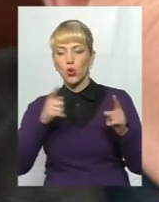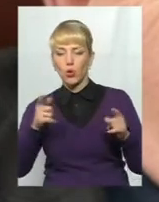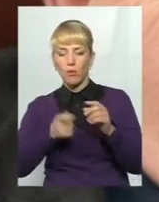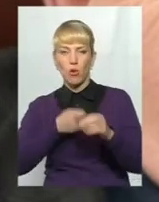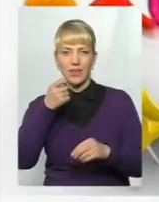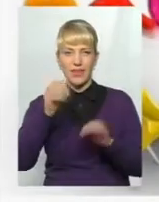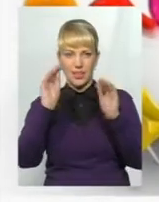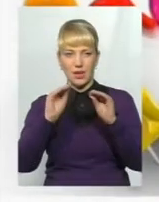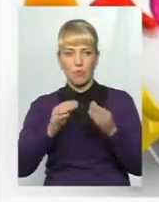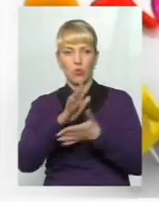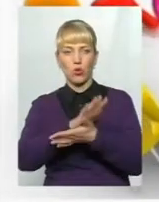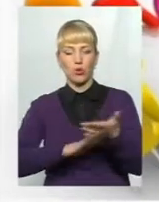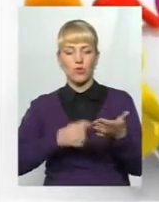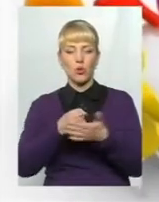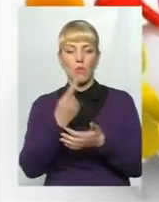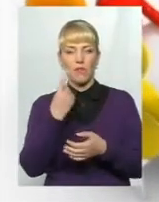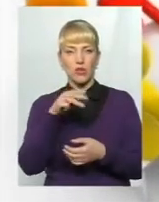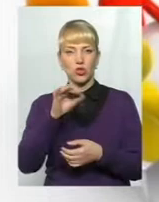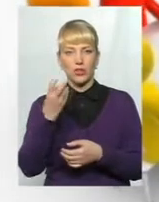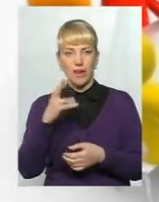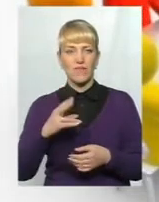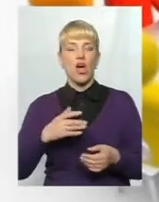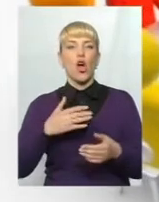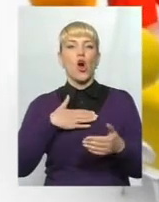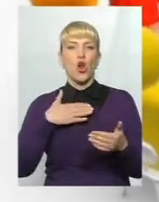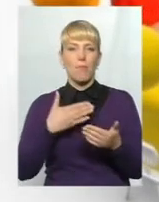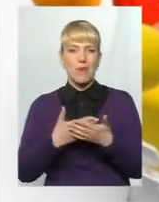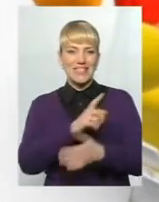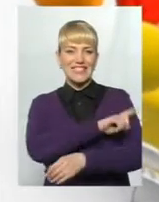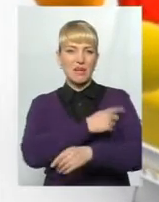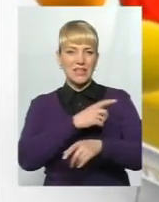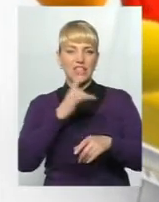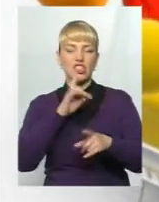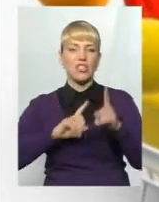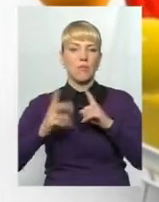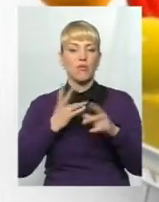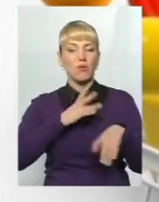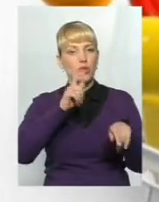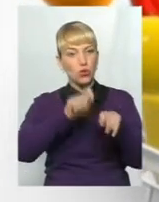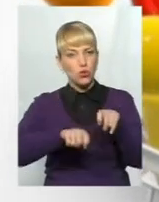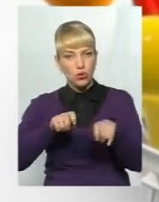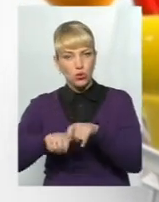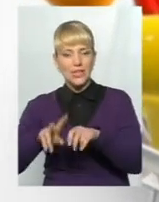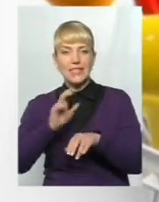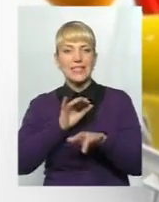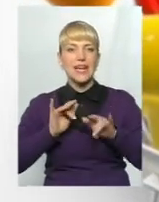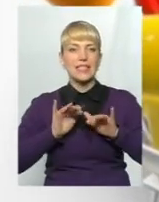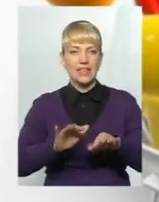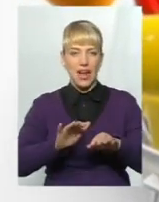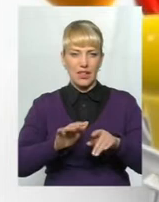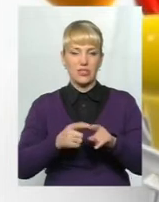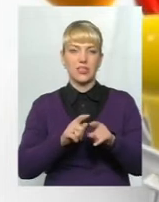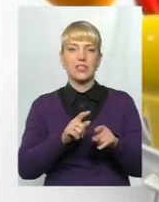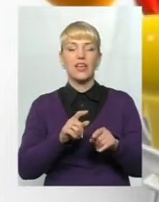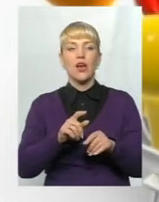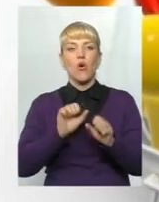до 1 травня. До речі, громадську медичну раду, яка мала би здійснювати суспільний контроль за діяльністю цари неохорони здоров'я,